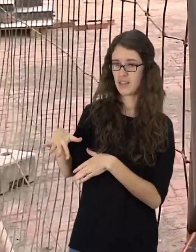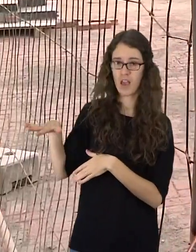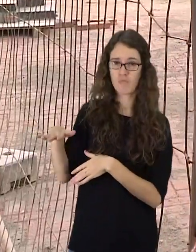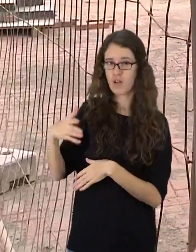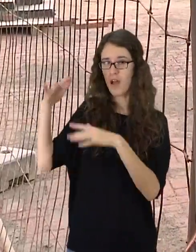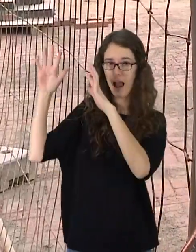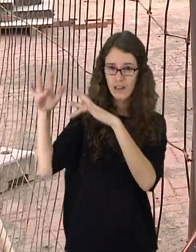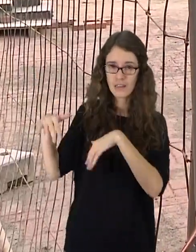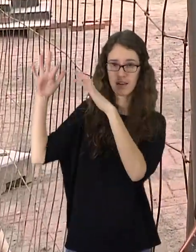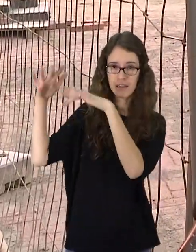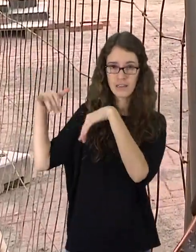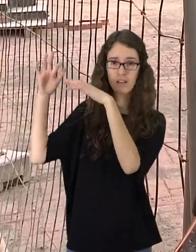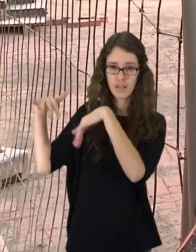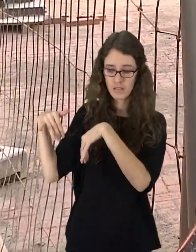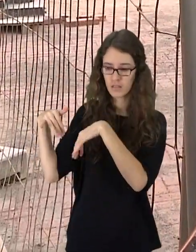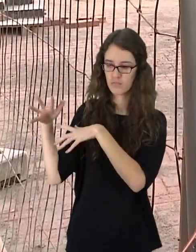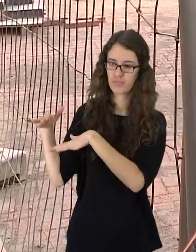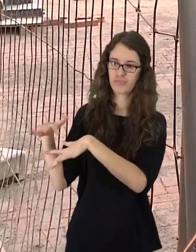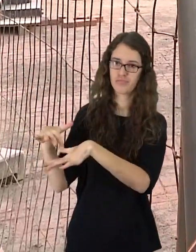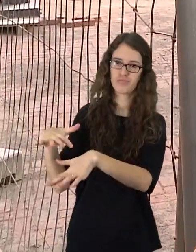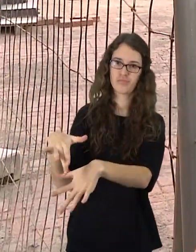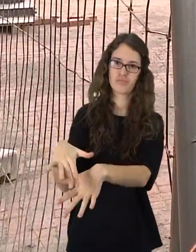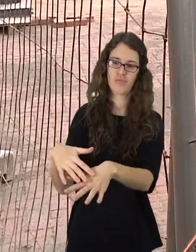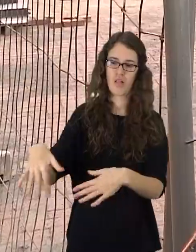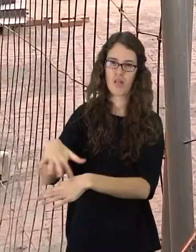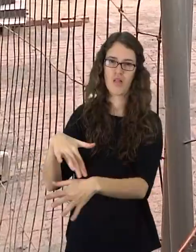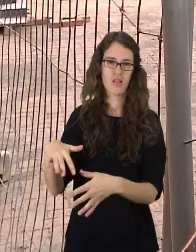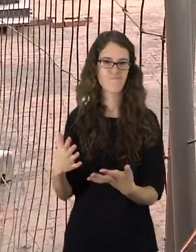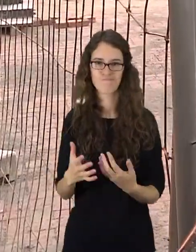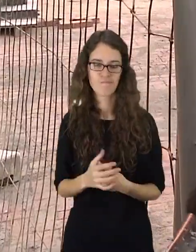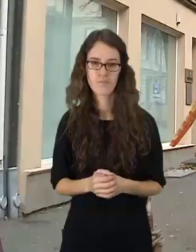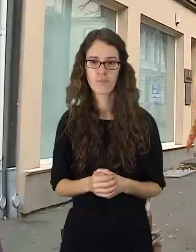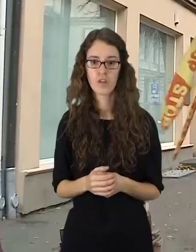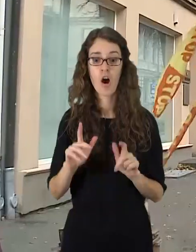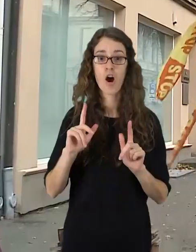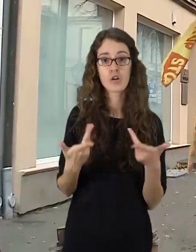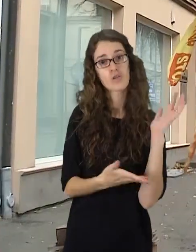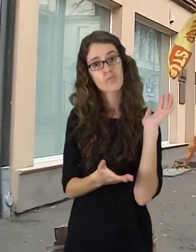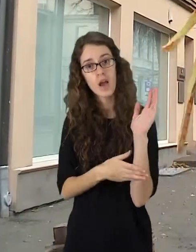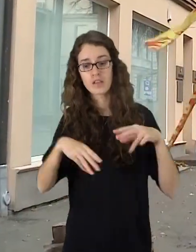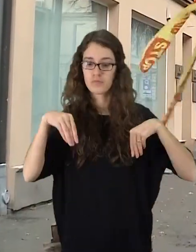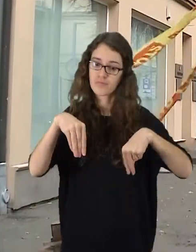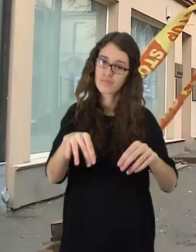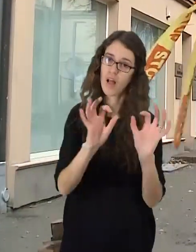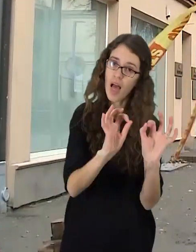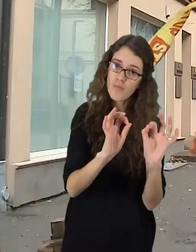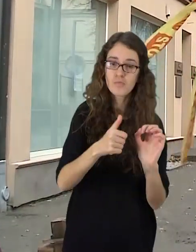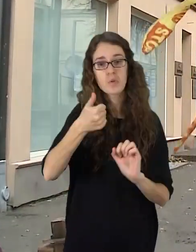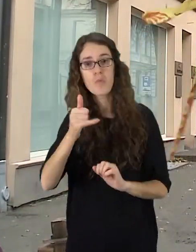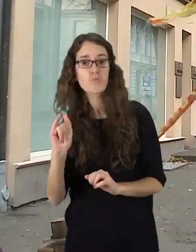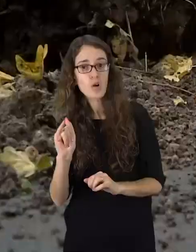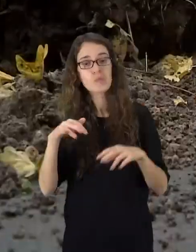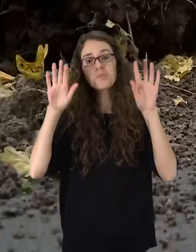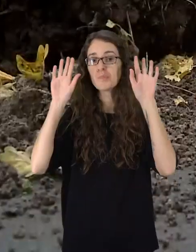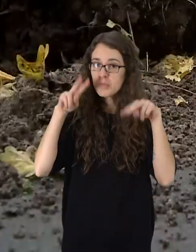kanalizacijos. Ir visas lietaus vando, va tiesiai tiesių to medžių prūdas buvo. Nu, o kaip iš tiesų medelį prigis ir ar jie